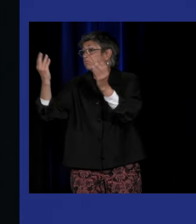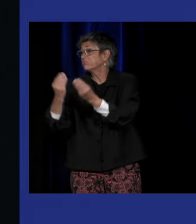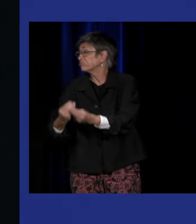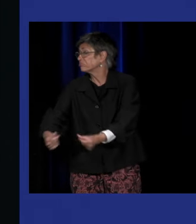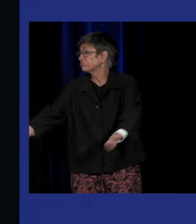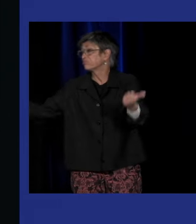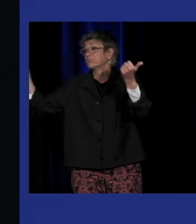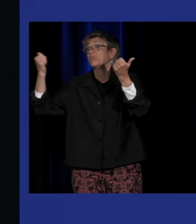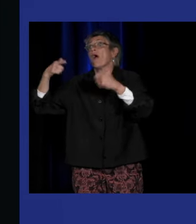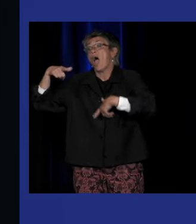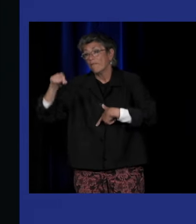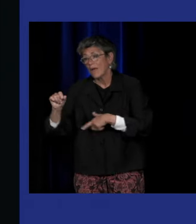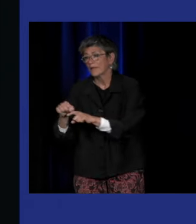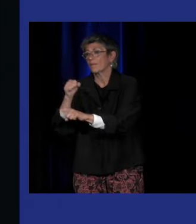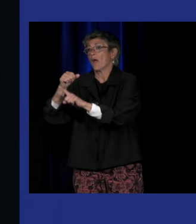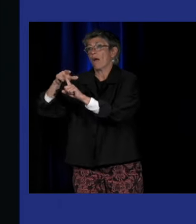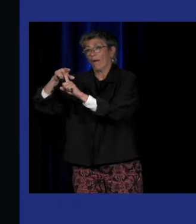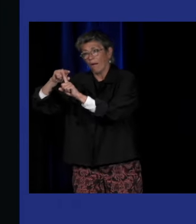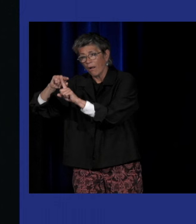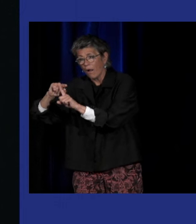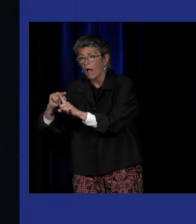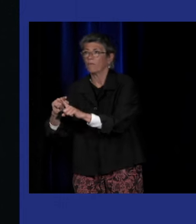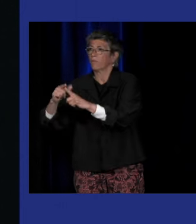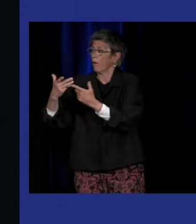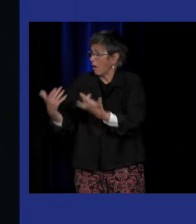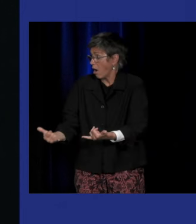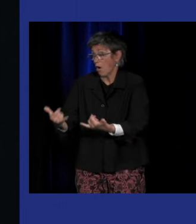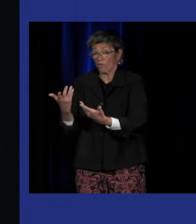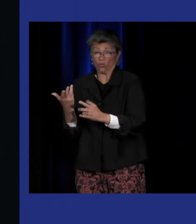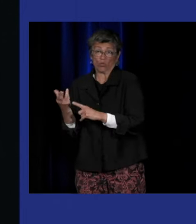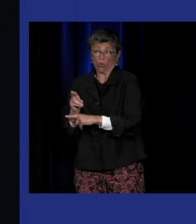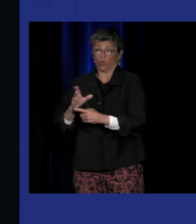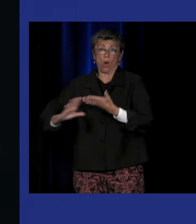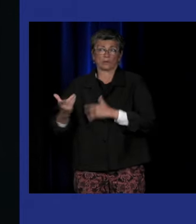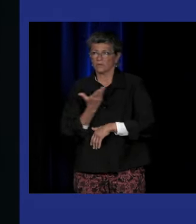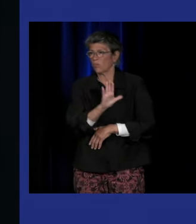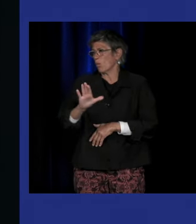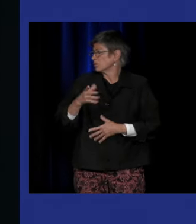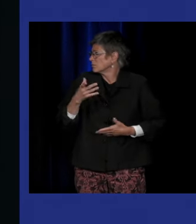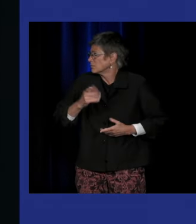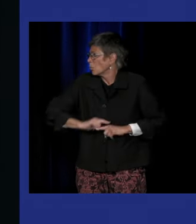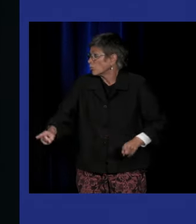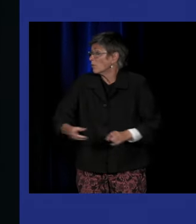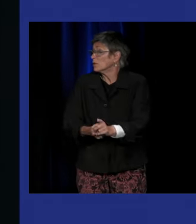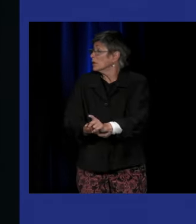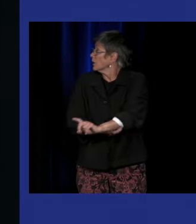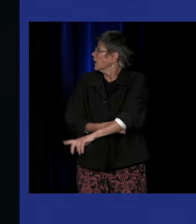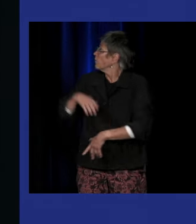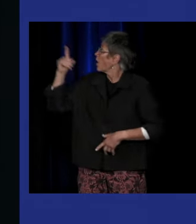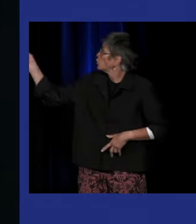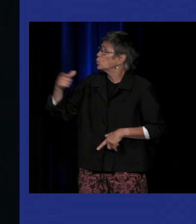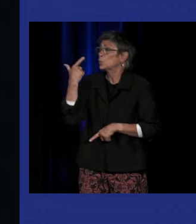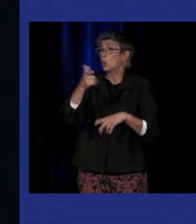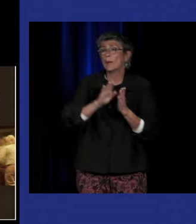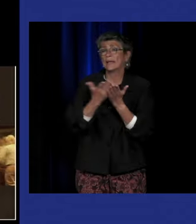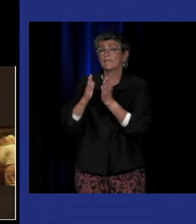au 20e siècle on ne retrouve pas la langue des signes dans la place publique ici en France donc le réveil sourd ces mouvements et on a mis deux livres